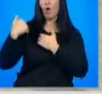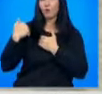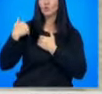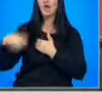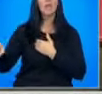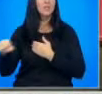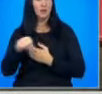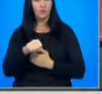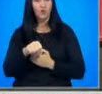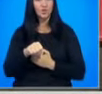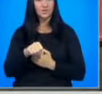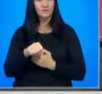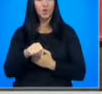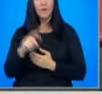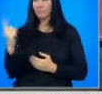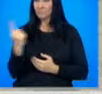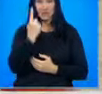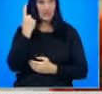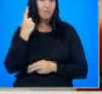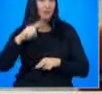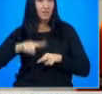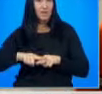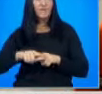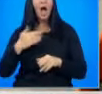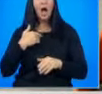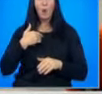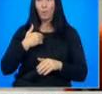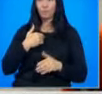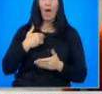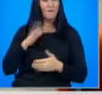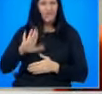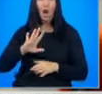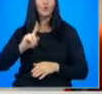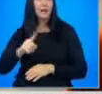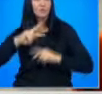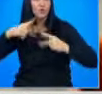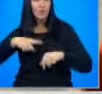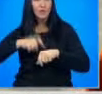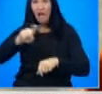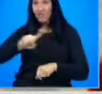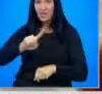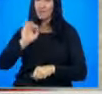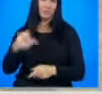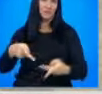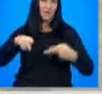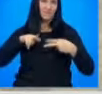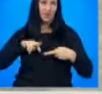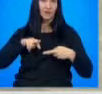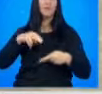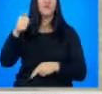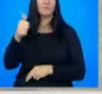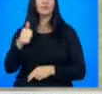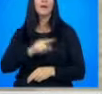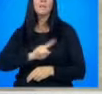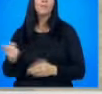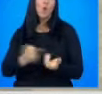е на ръководството, на самата Нинова. Тоест, ако трябва да отговорите само с да или не, не бихте се върнала обратно в БСП. Доколкото ми